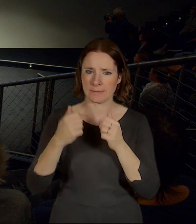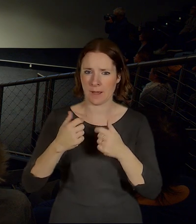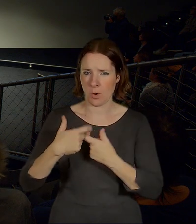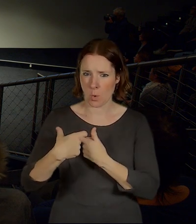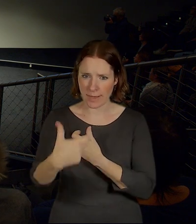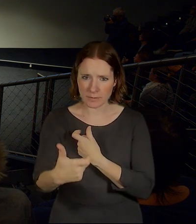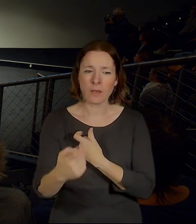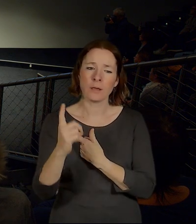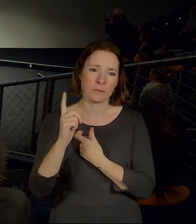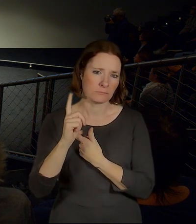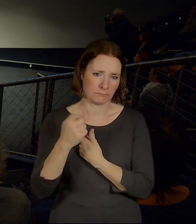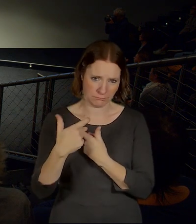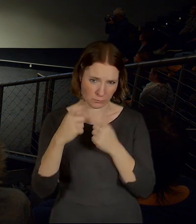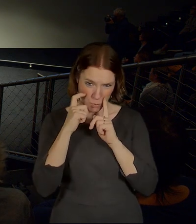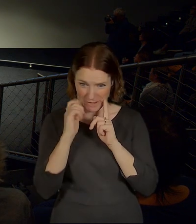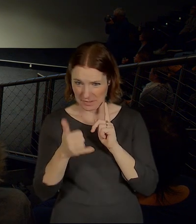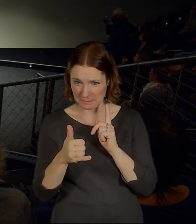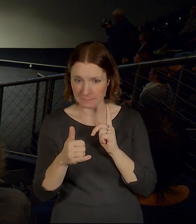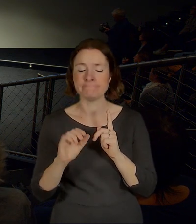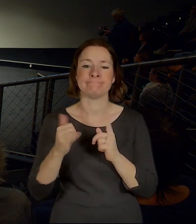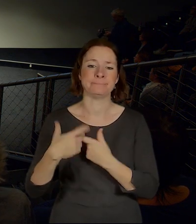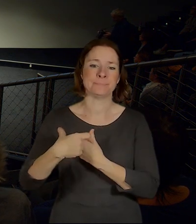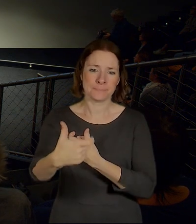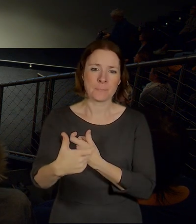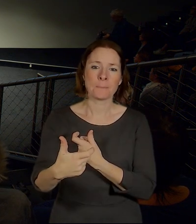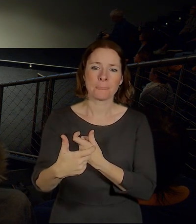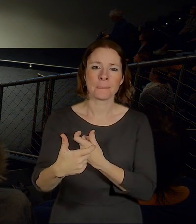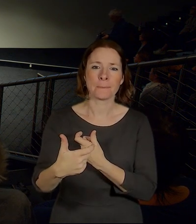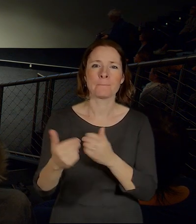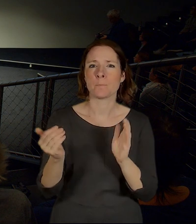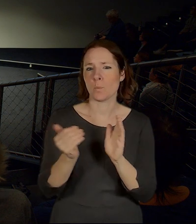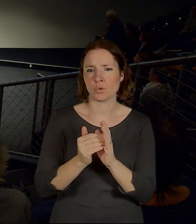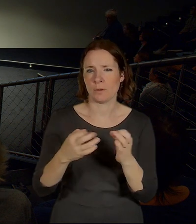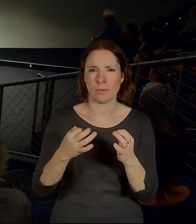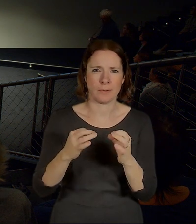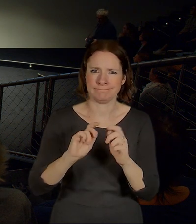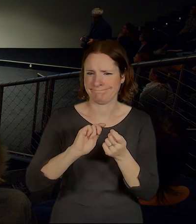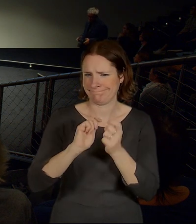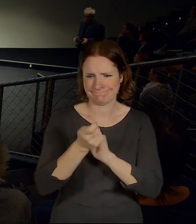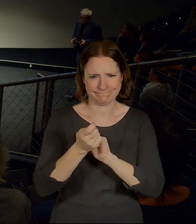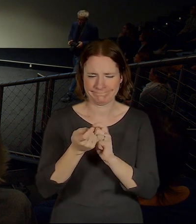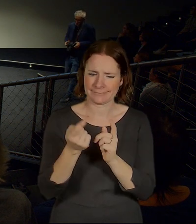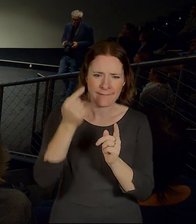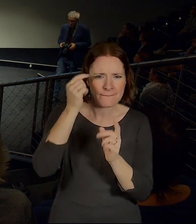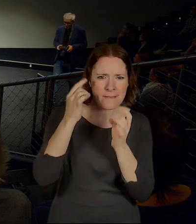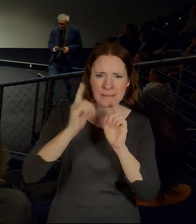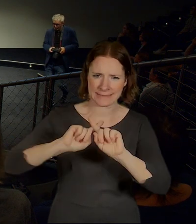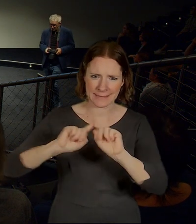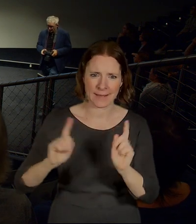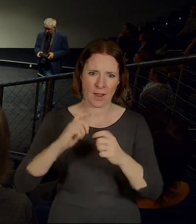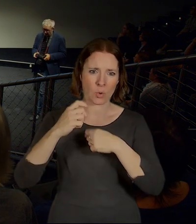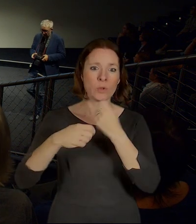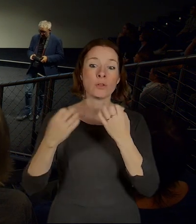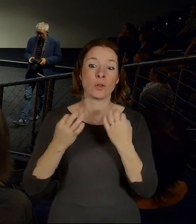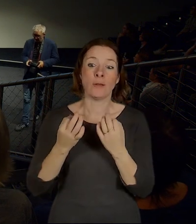která se má nějak koncepčně rozmyslet a to může mít